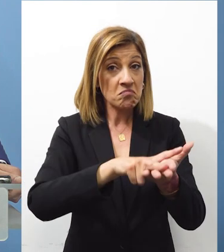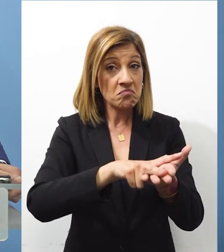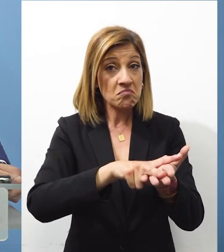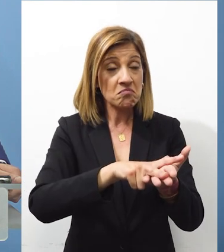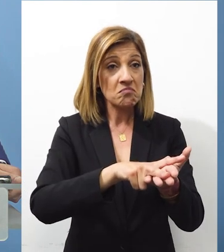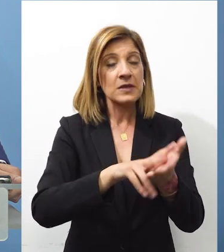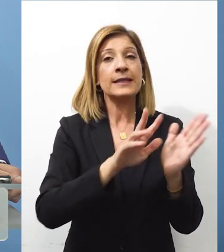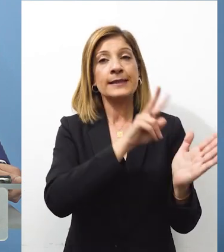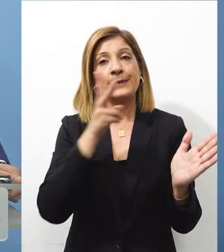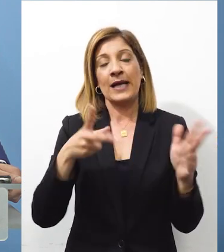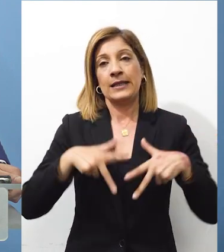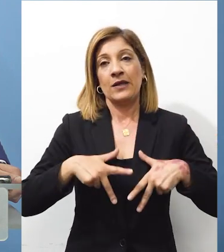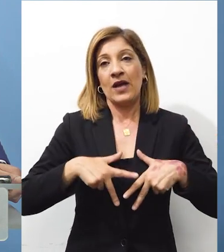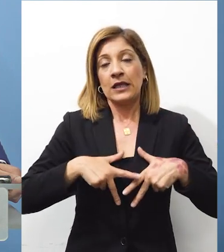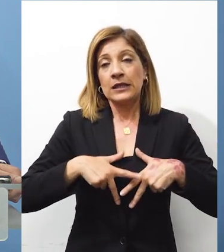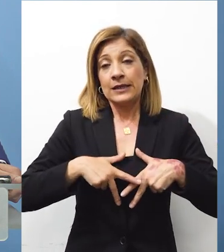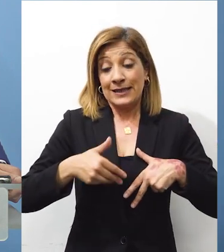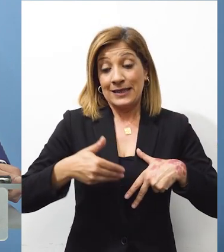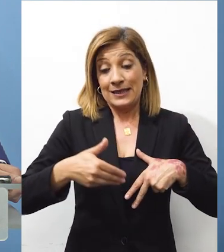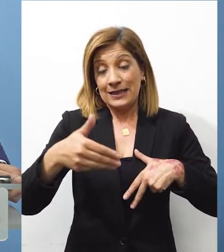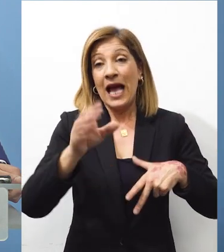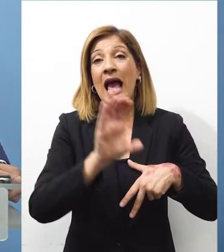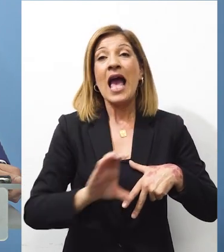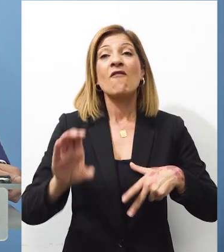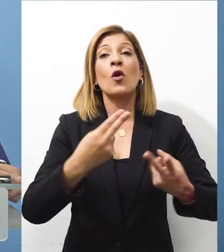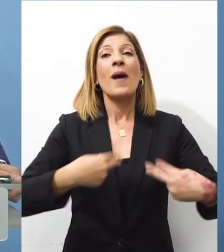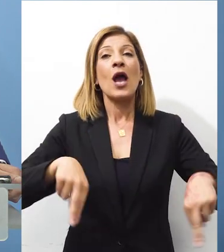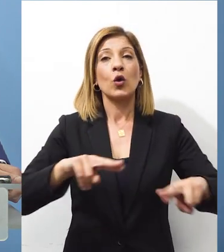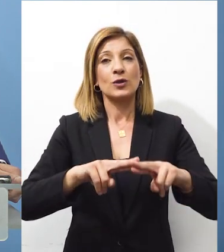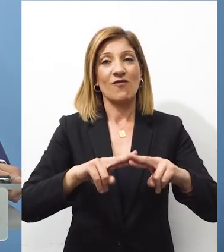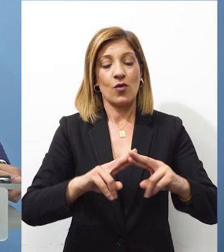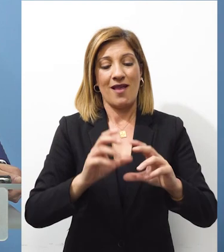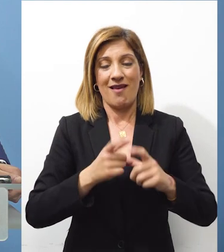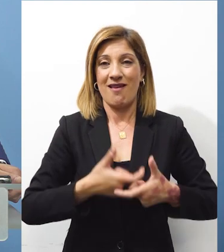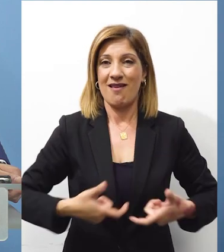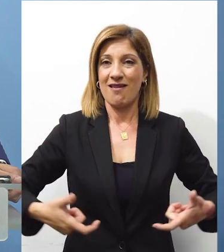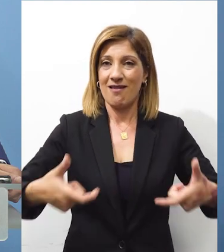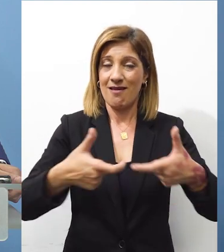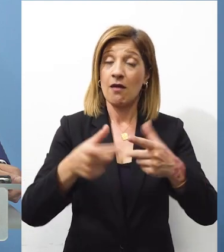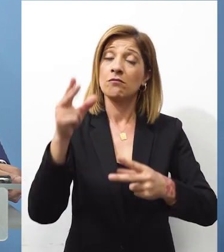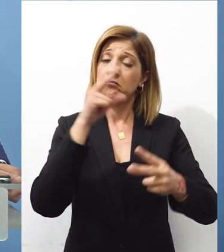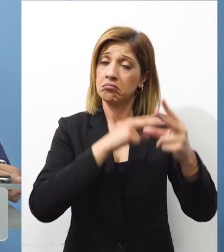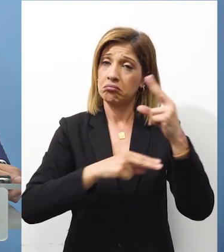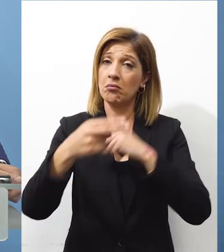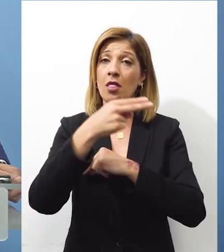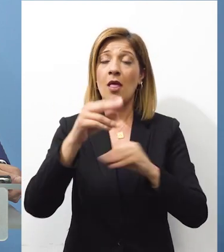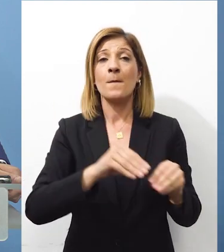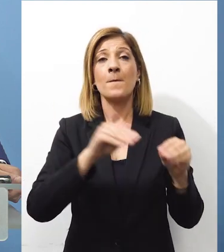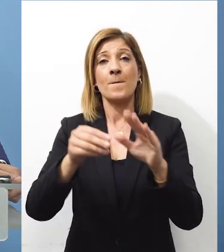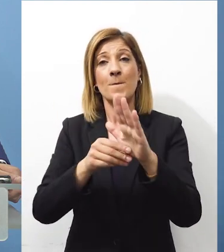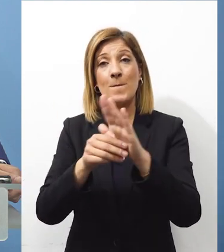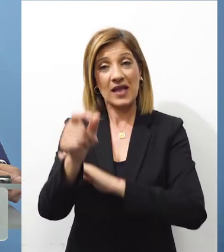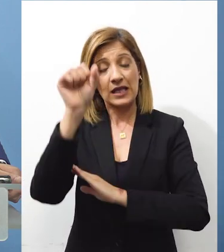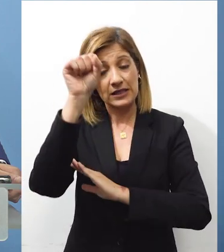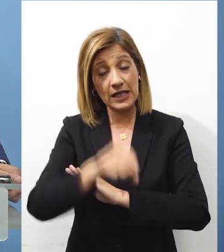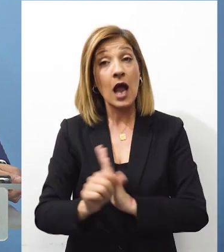Να πούμε πρώτα απ' όλα ότι στο επηγείμενο άτυπο Ευρωπαϊκό Συμβούλιο αναμένεται να συζητηθεί το μεταναστευτικό όμως